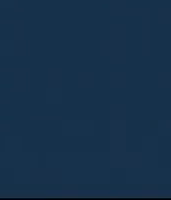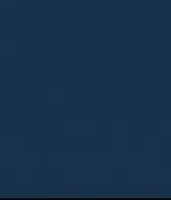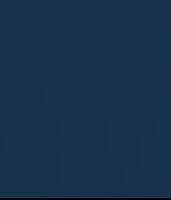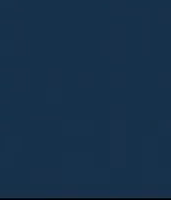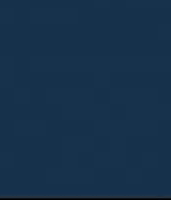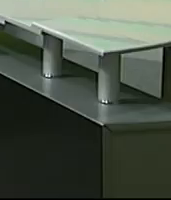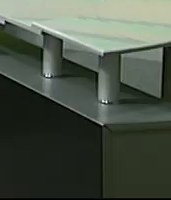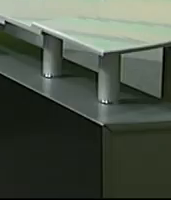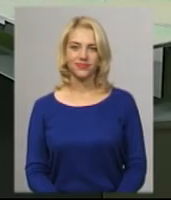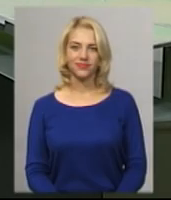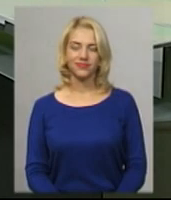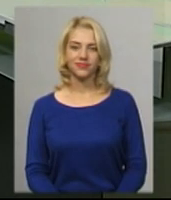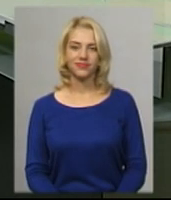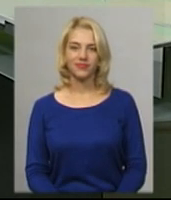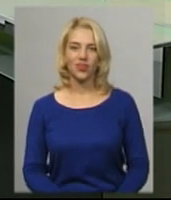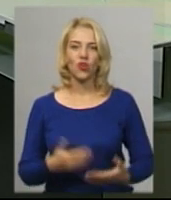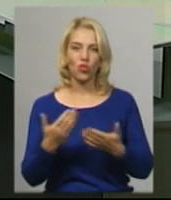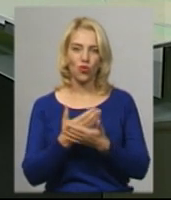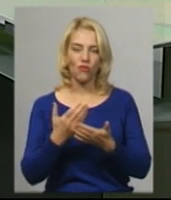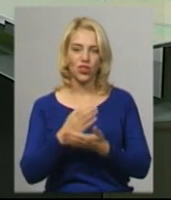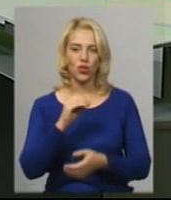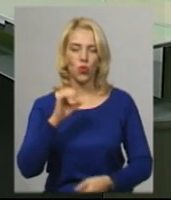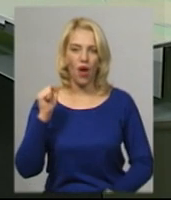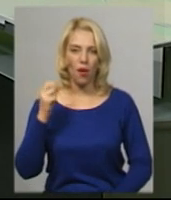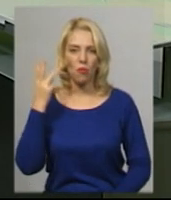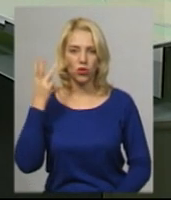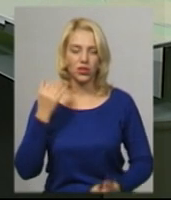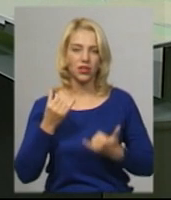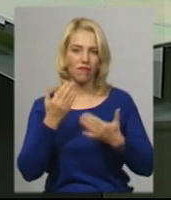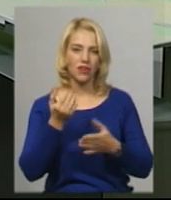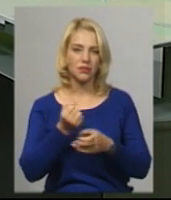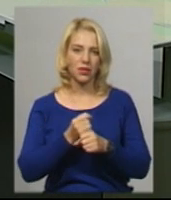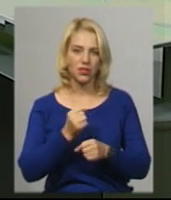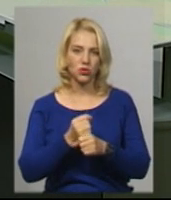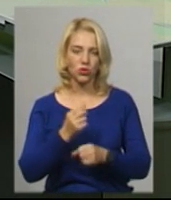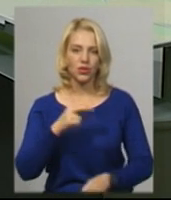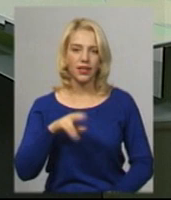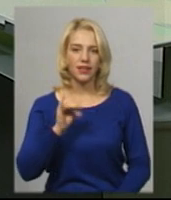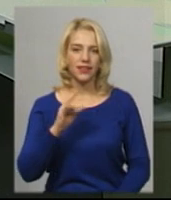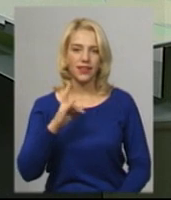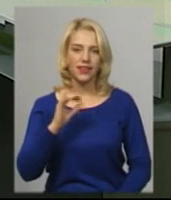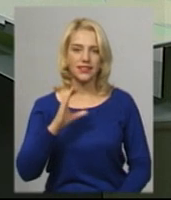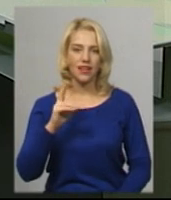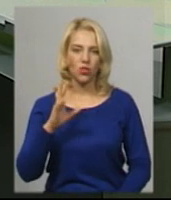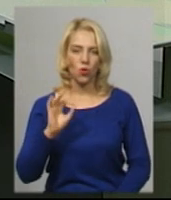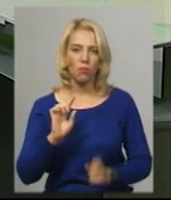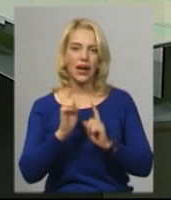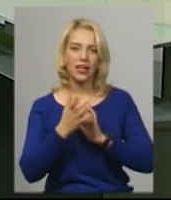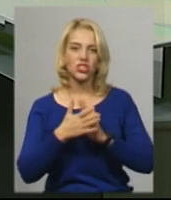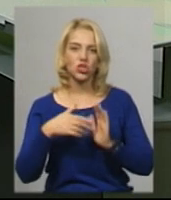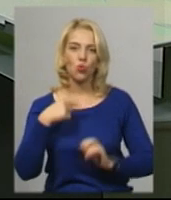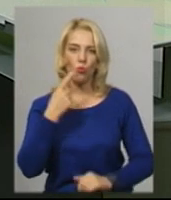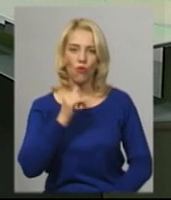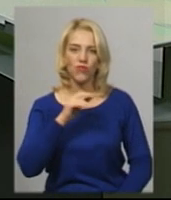Музика Новини в ефірі ЮА Поділля. У студії для вас працюють ведуча Дарина Денисенко, перегляд на жестову мову Оксана